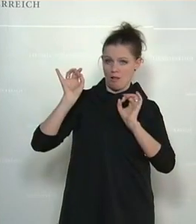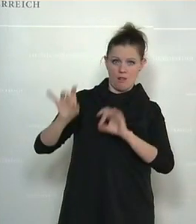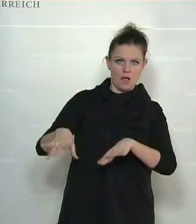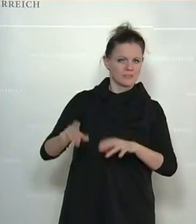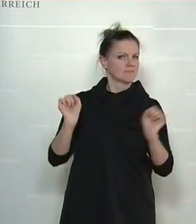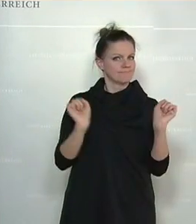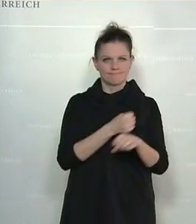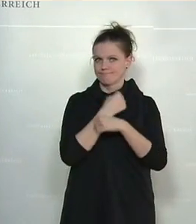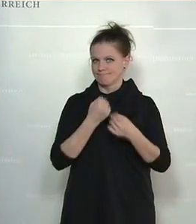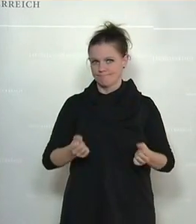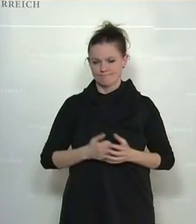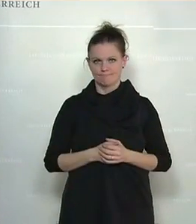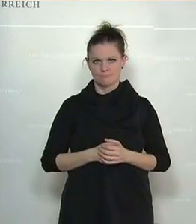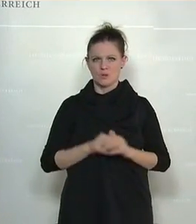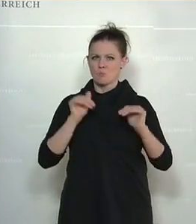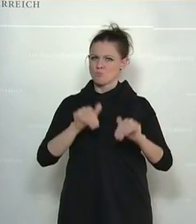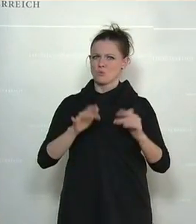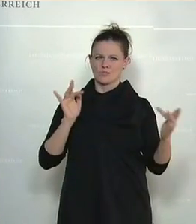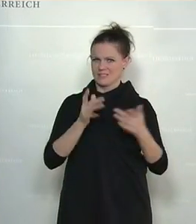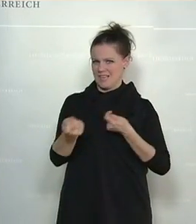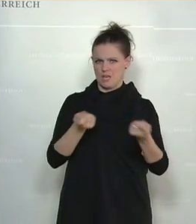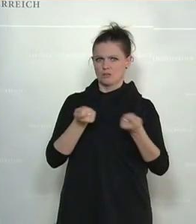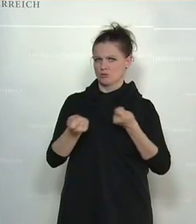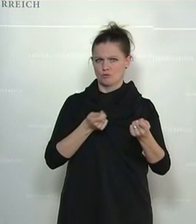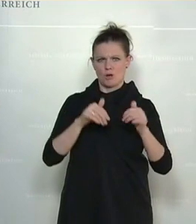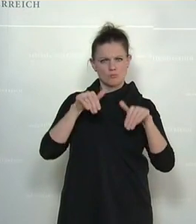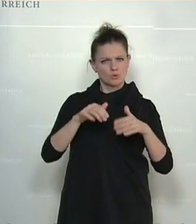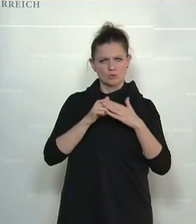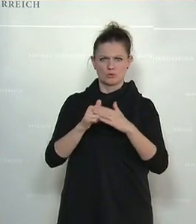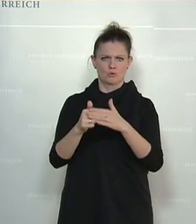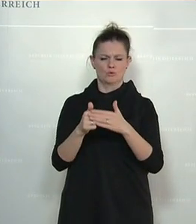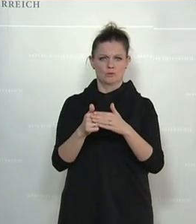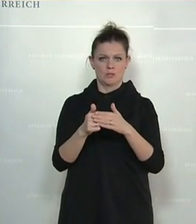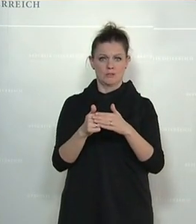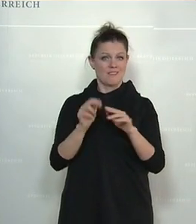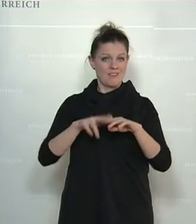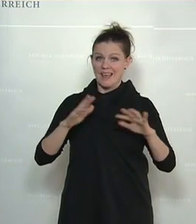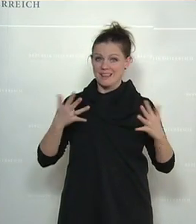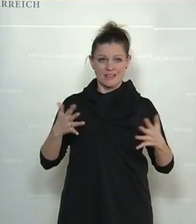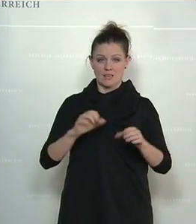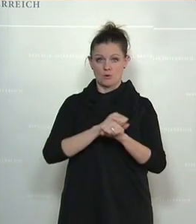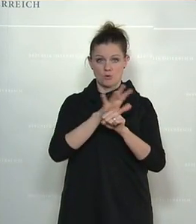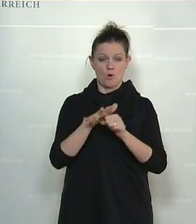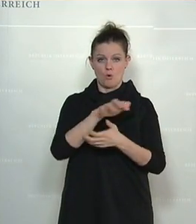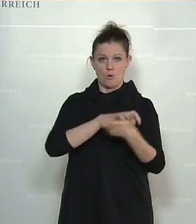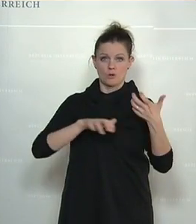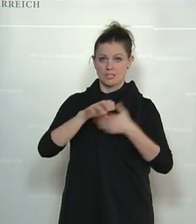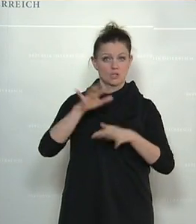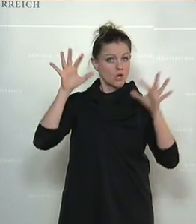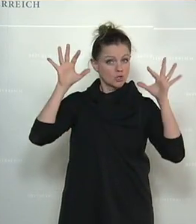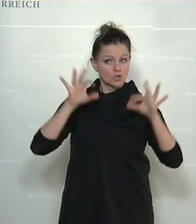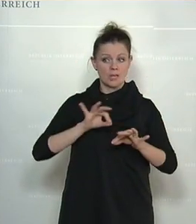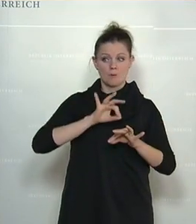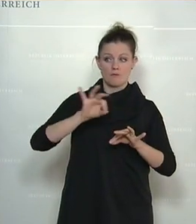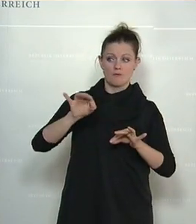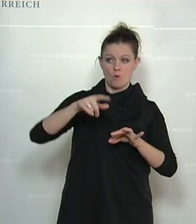Und ohne Gegensteuern wird sich diese Corona-Krise ganz besonders schlimm für all diese